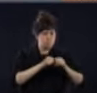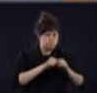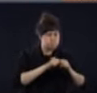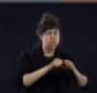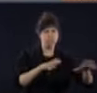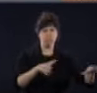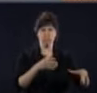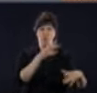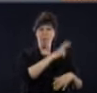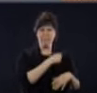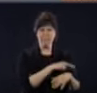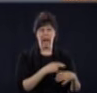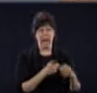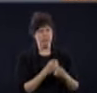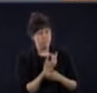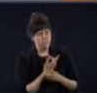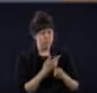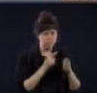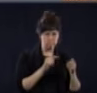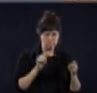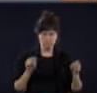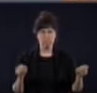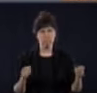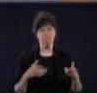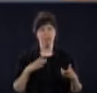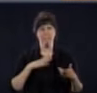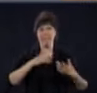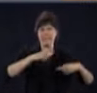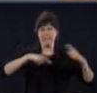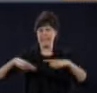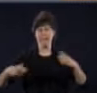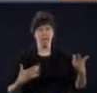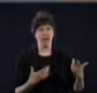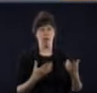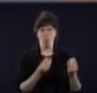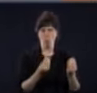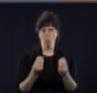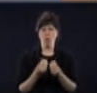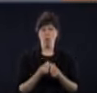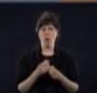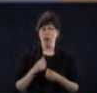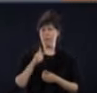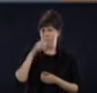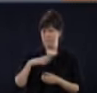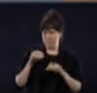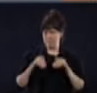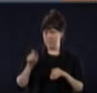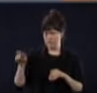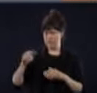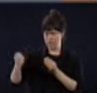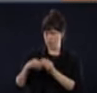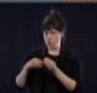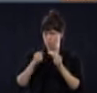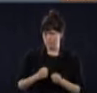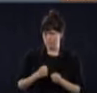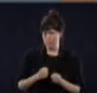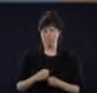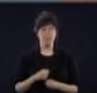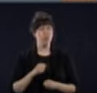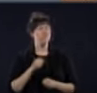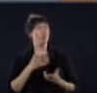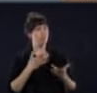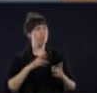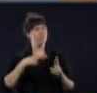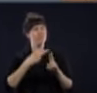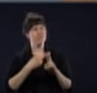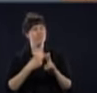certains centres qui n'ont pas nécessairement la même structure de soins. Mais je vais laisser peut-être là-dessus. Je ne sais pas si ma ministre veut compléter la phrase. En fait, moi, ce que je